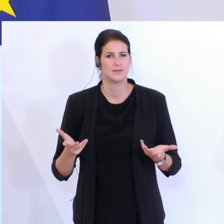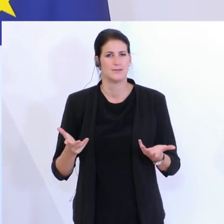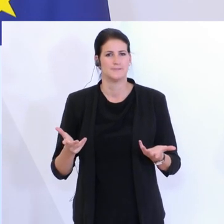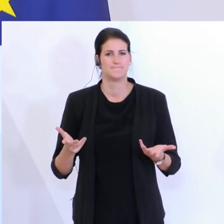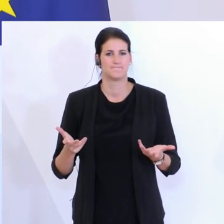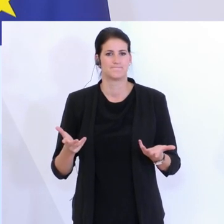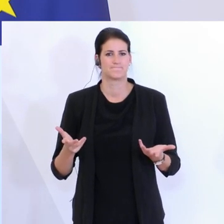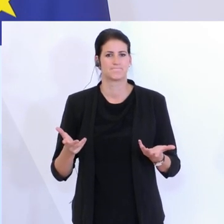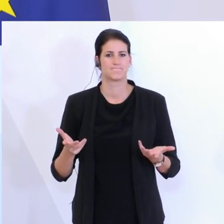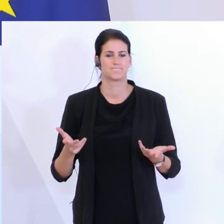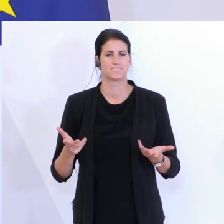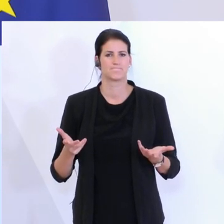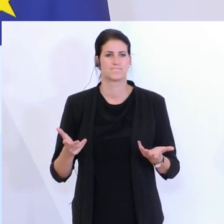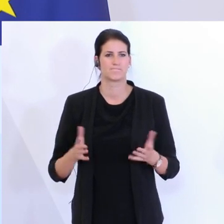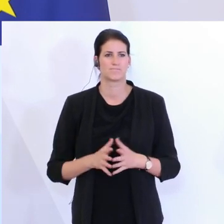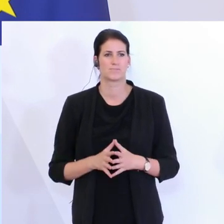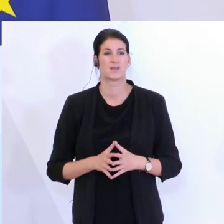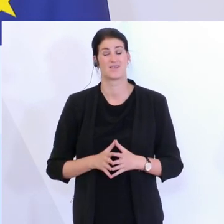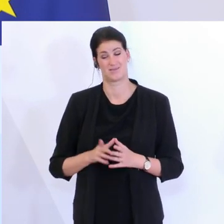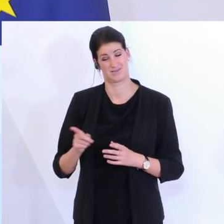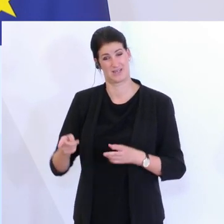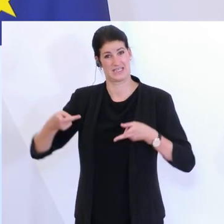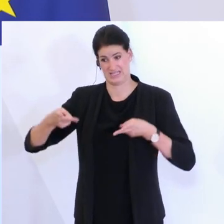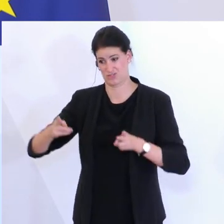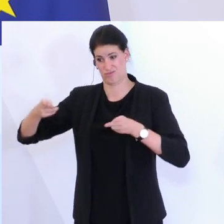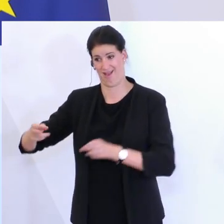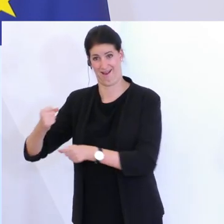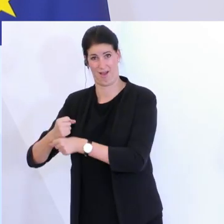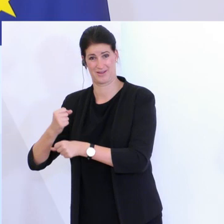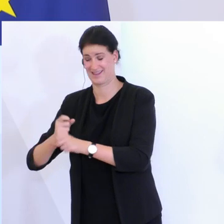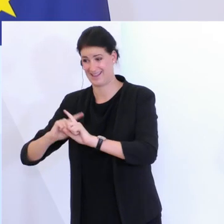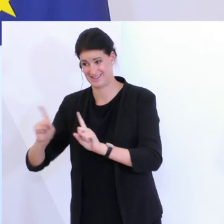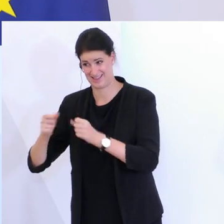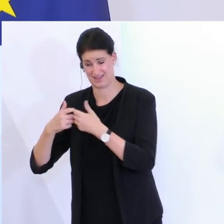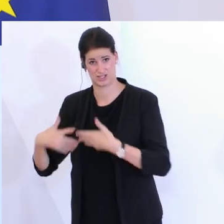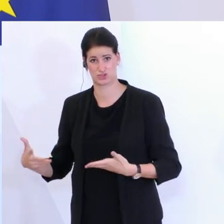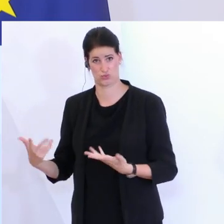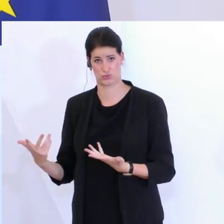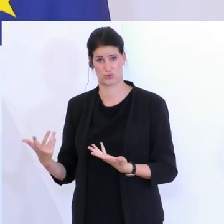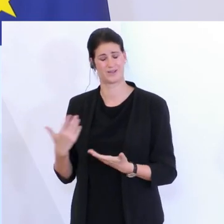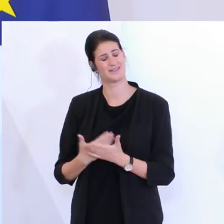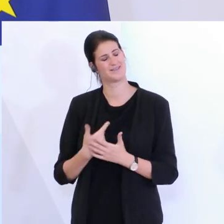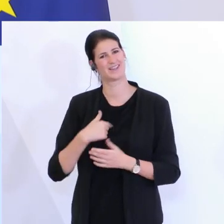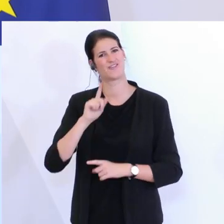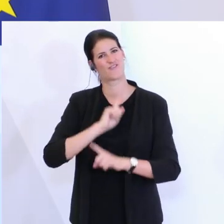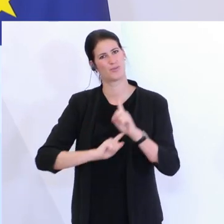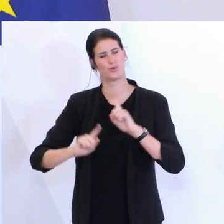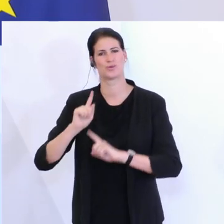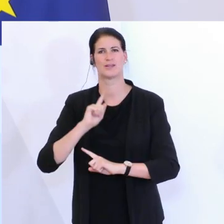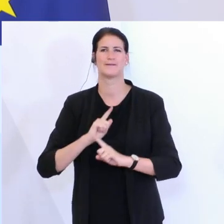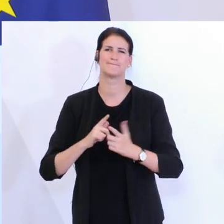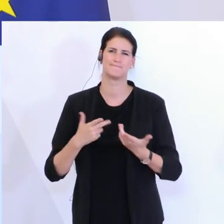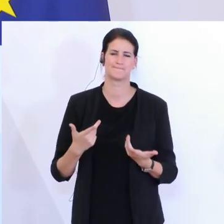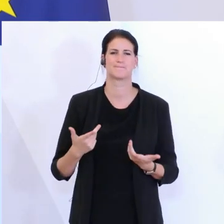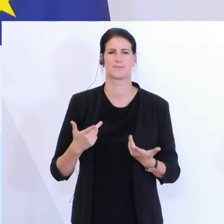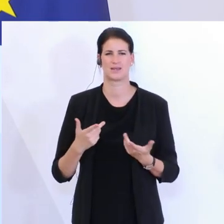dem entsprechenden saisonalen Arbeitsdruck zu gehen. Ich denke mir, das wird sicher noch ein bisschen